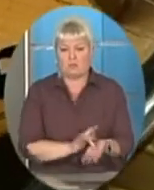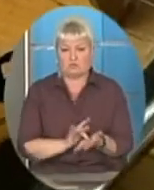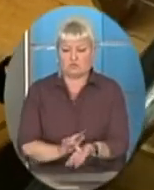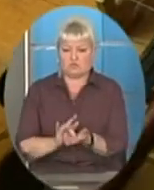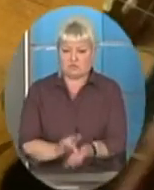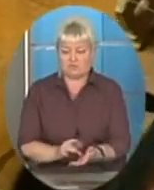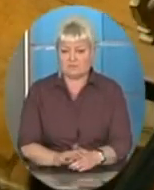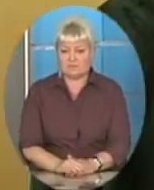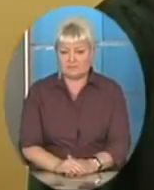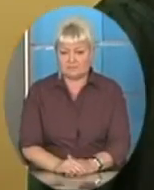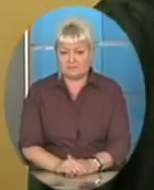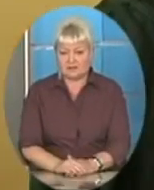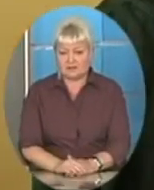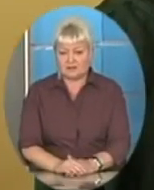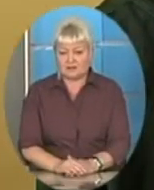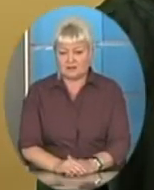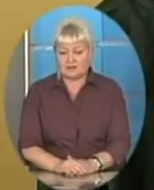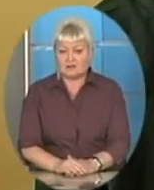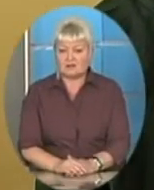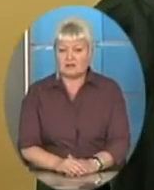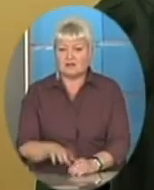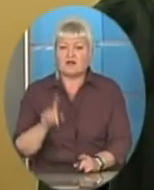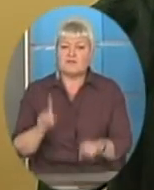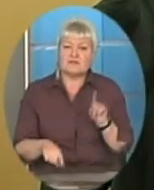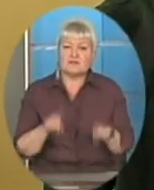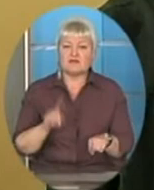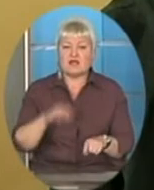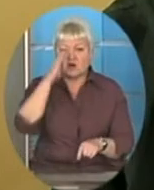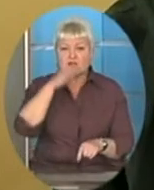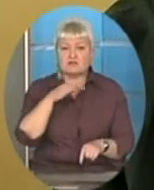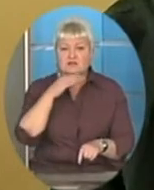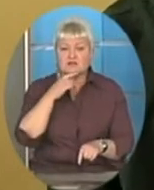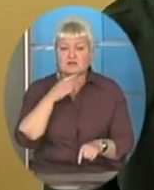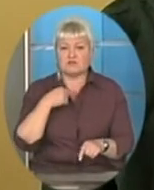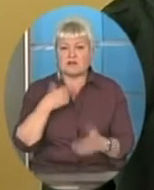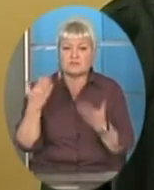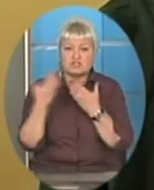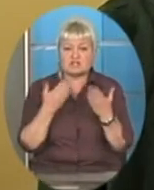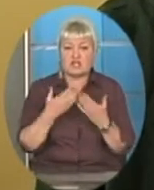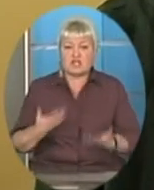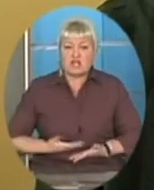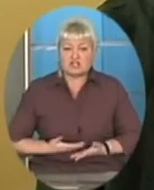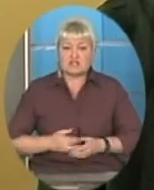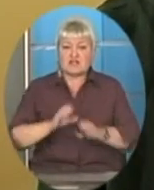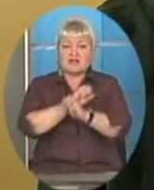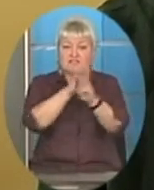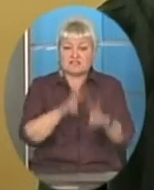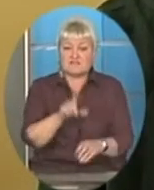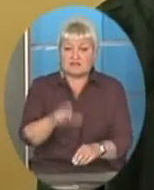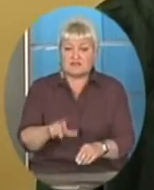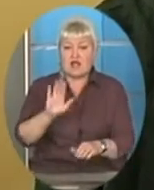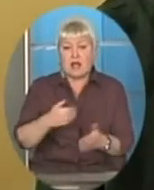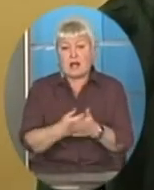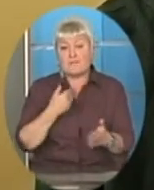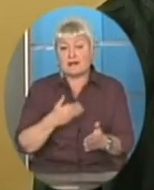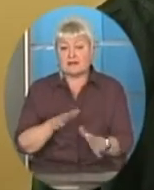Вже зробили, помиляли, тата нам читає життя святих, а потім, перед тим,